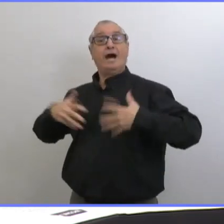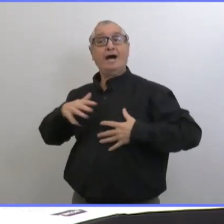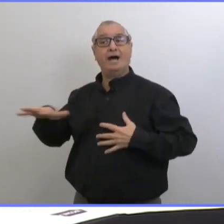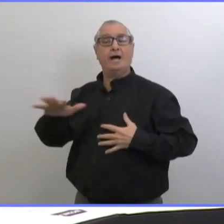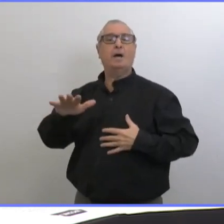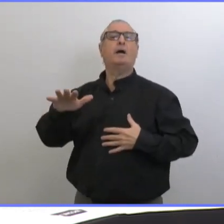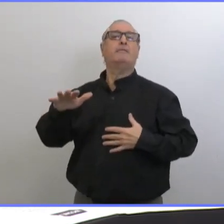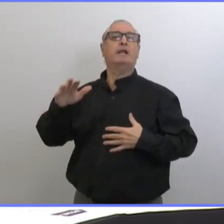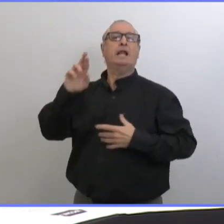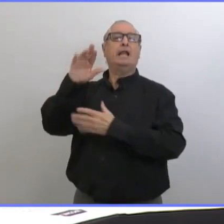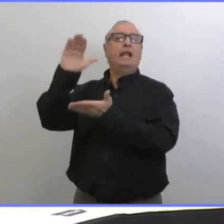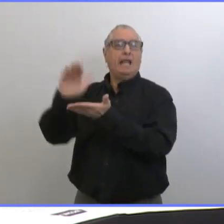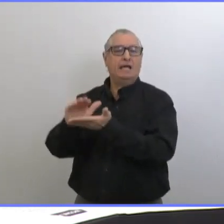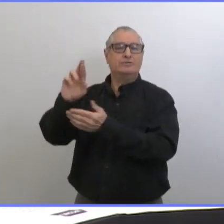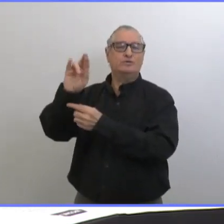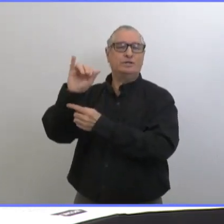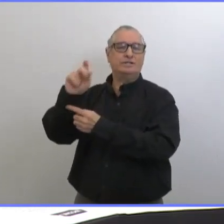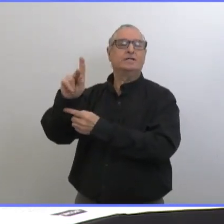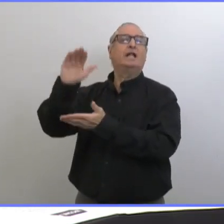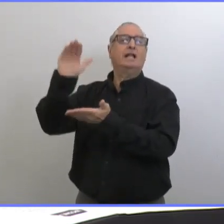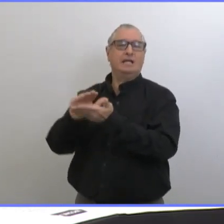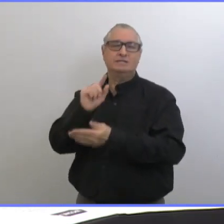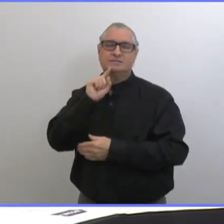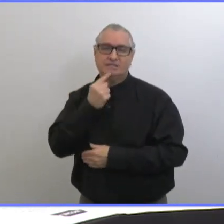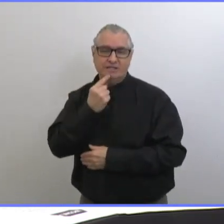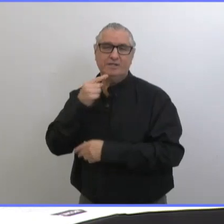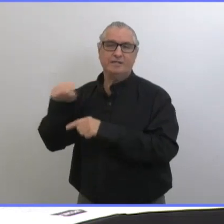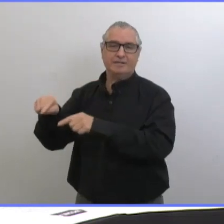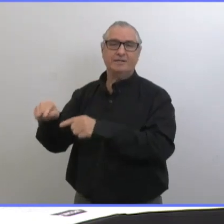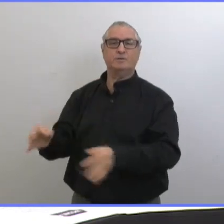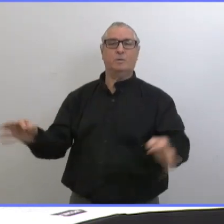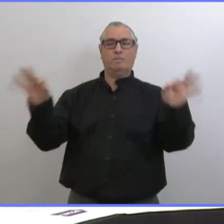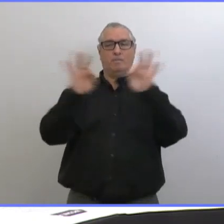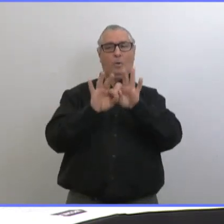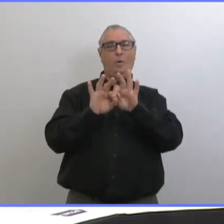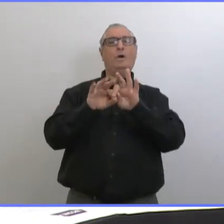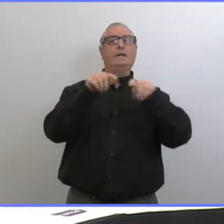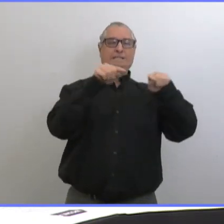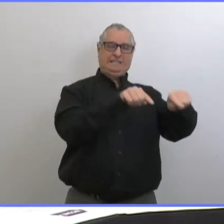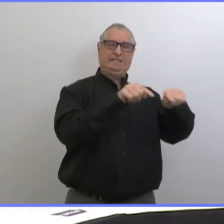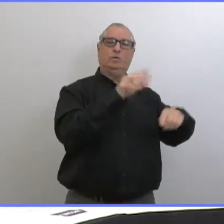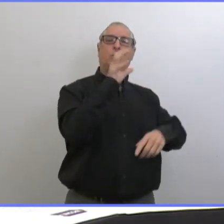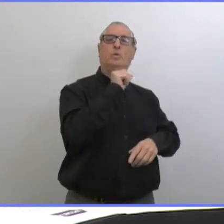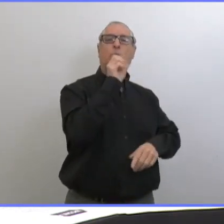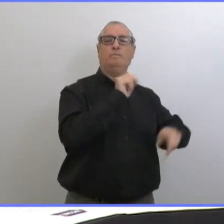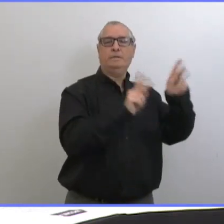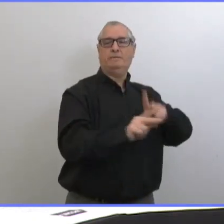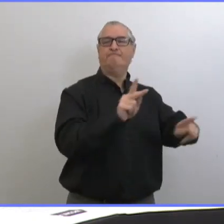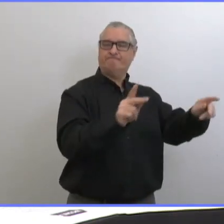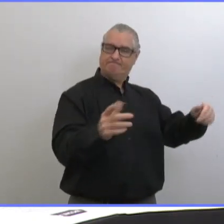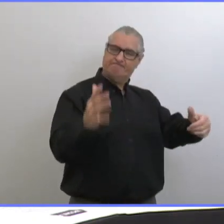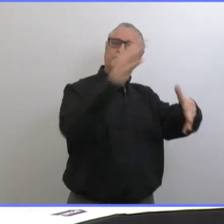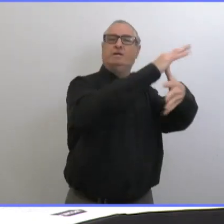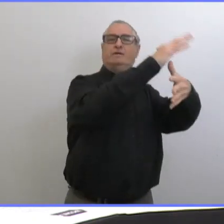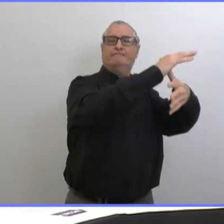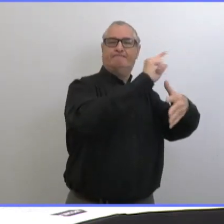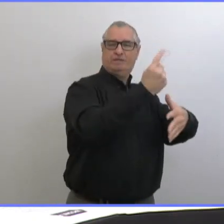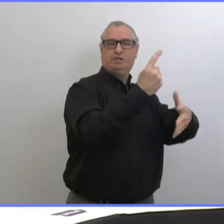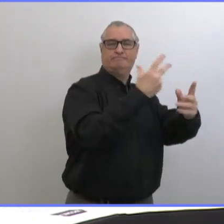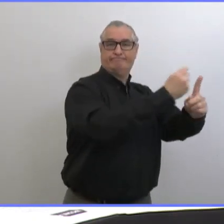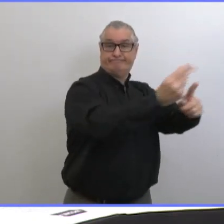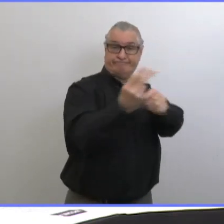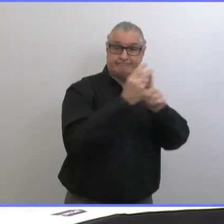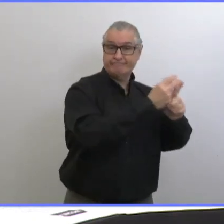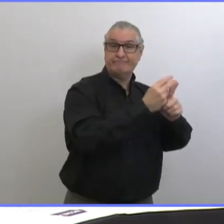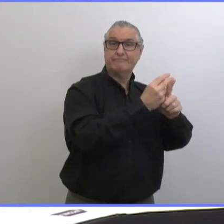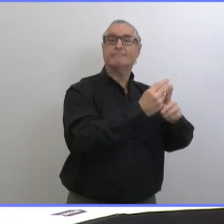à étudier la situation des travailleurs essentiels, mais on veut vraiment que les gens qui sont le plus à risque aient accès au vaccin en premier en